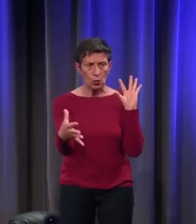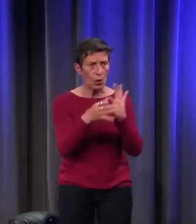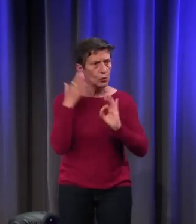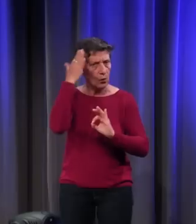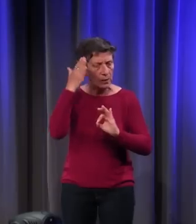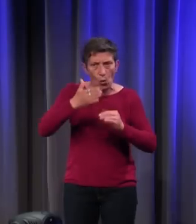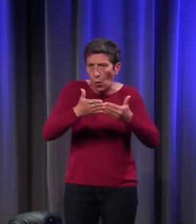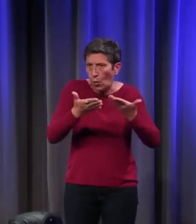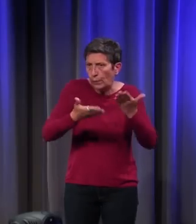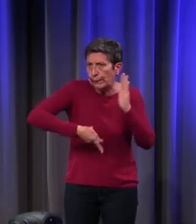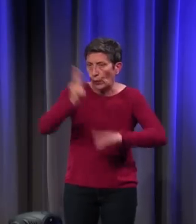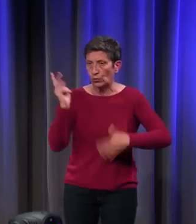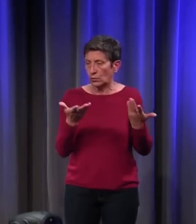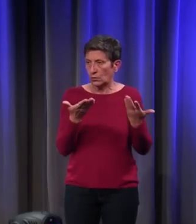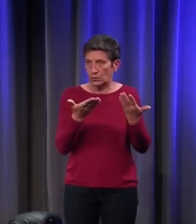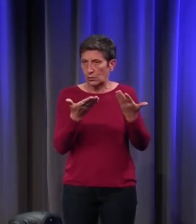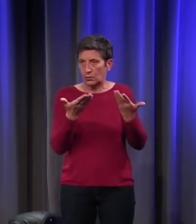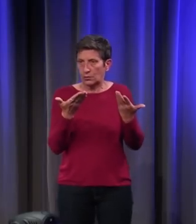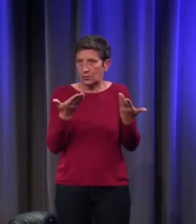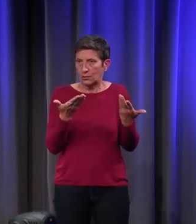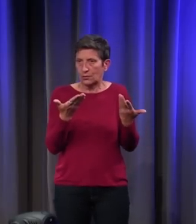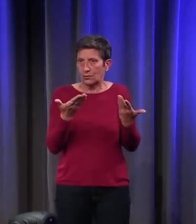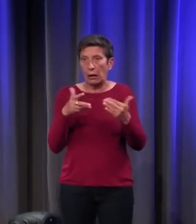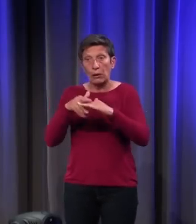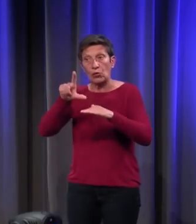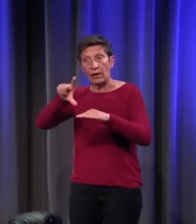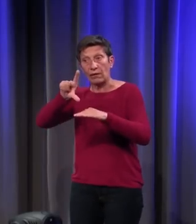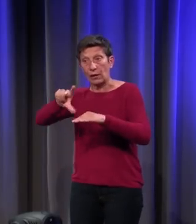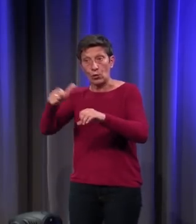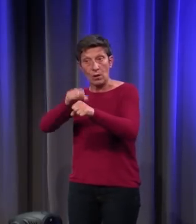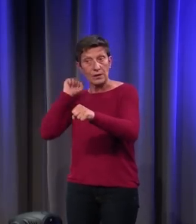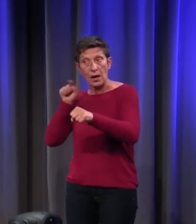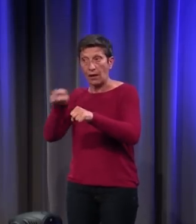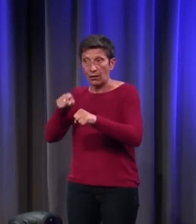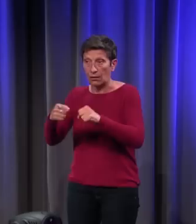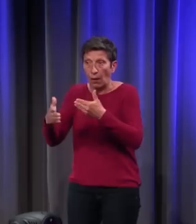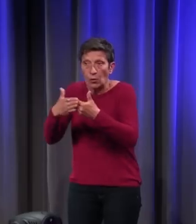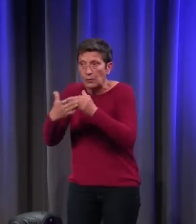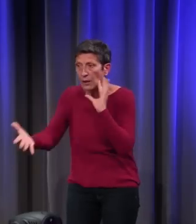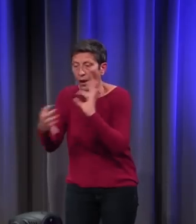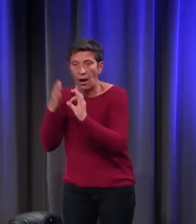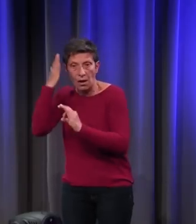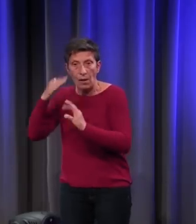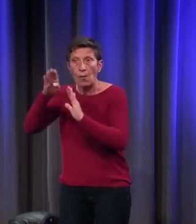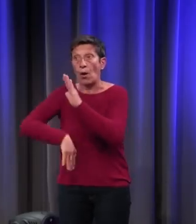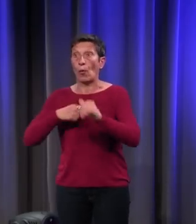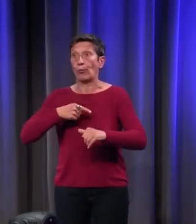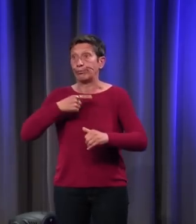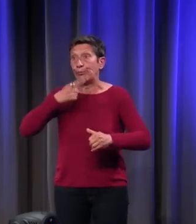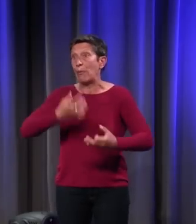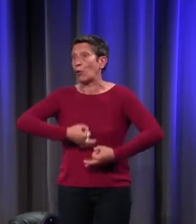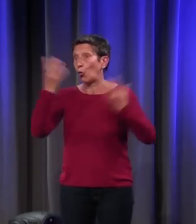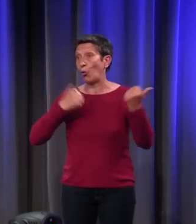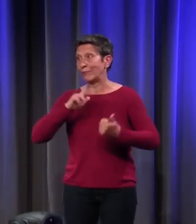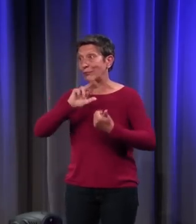grande qu'en ce début du XXIe siècle. Bon, je parle trop, je vais répondre à vos